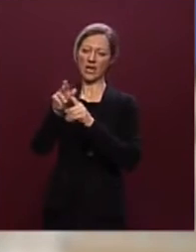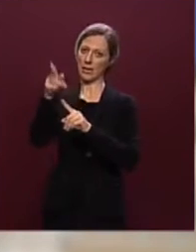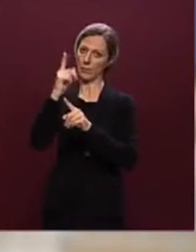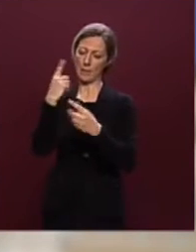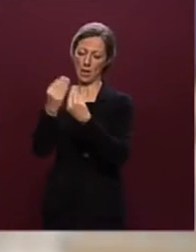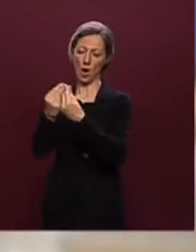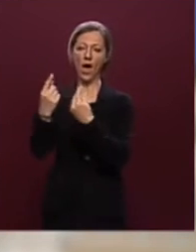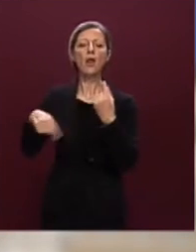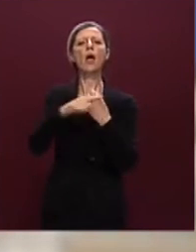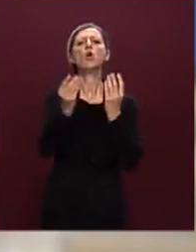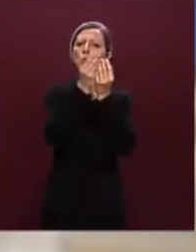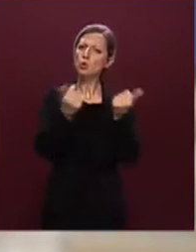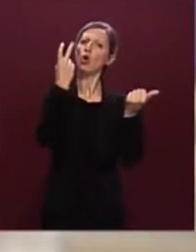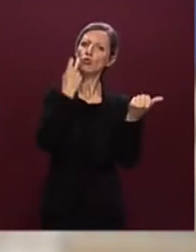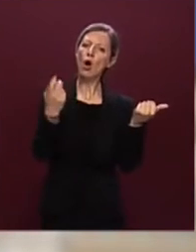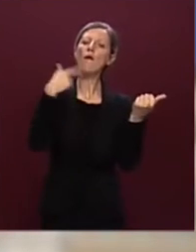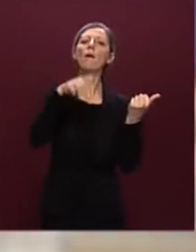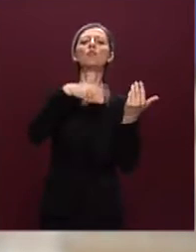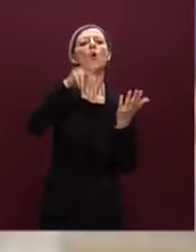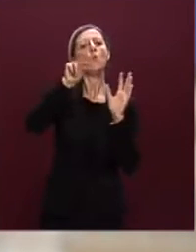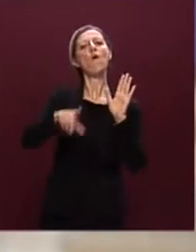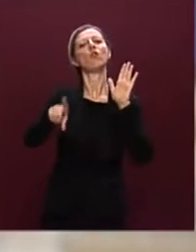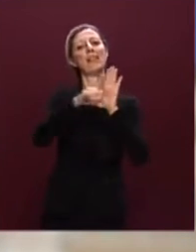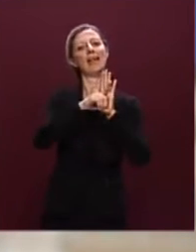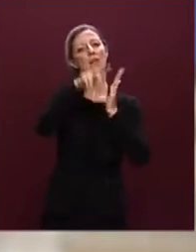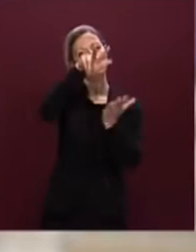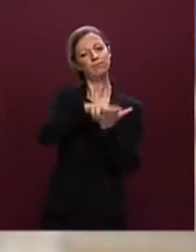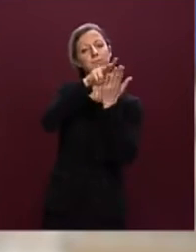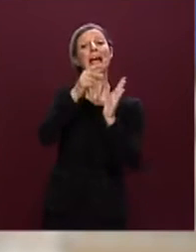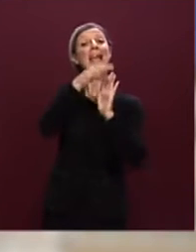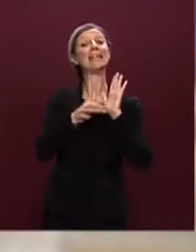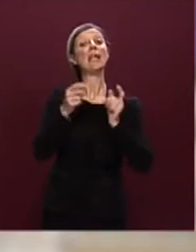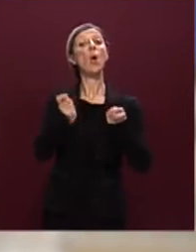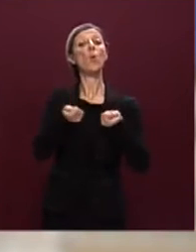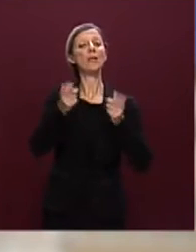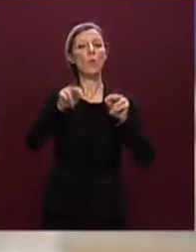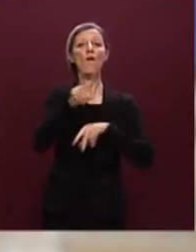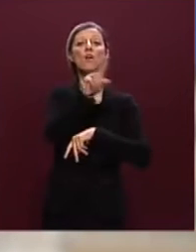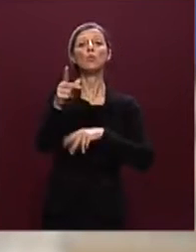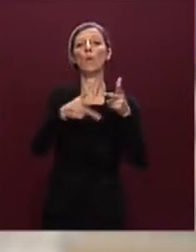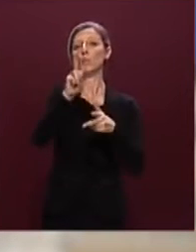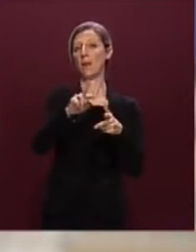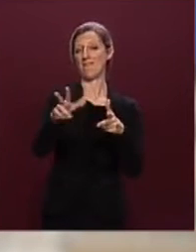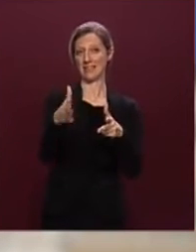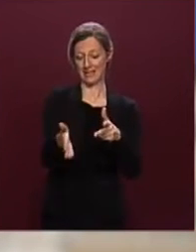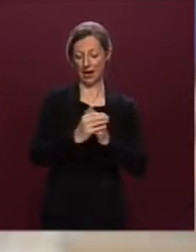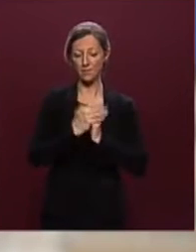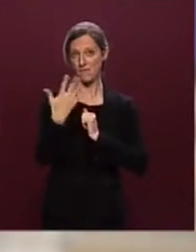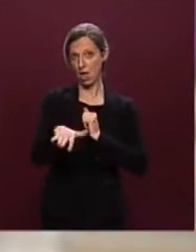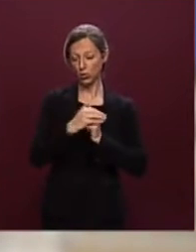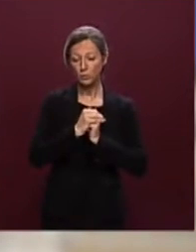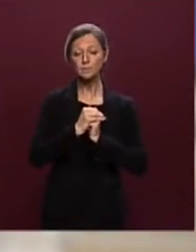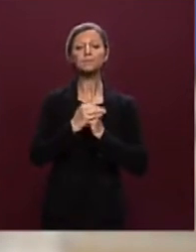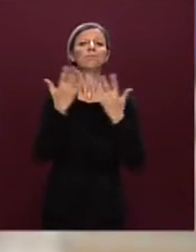soluzione che ha visto l'approvazione di un nuovo decreto con le nuove linee guida il 21 aprile del 2023. Evidente che